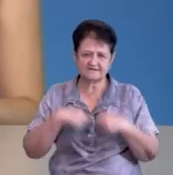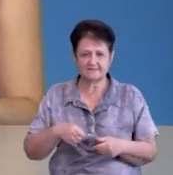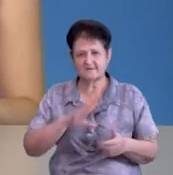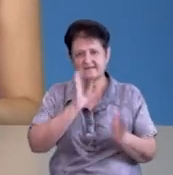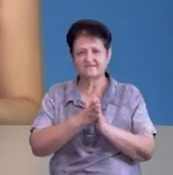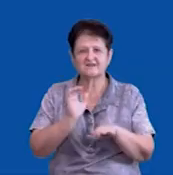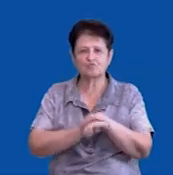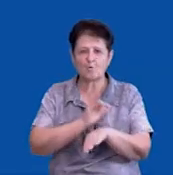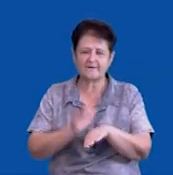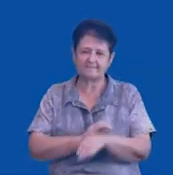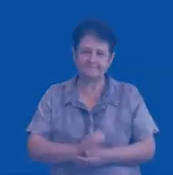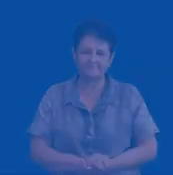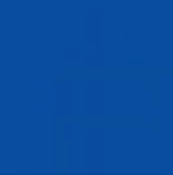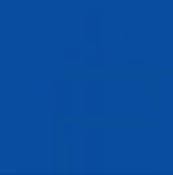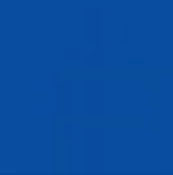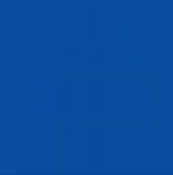на все добре.